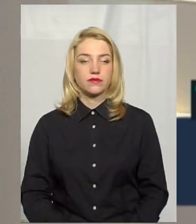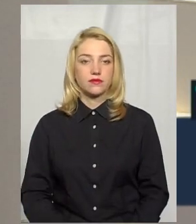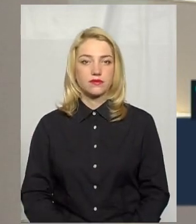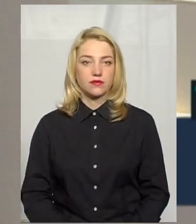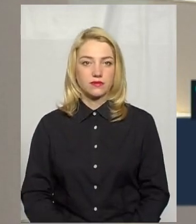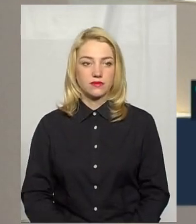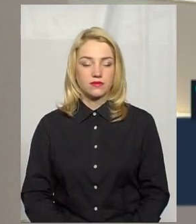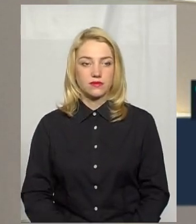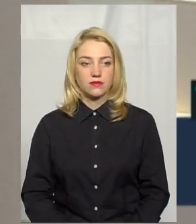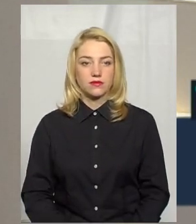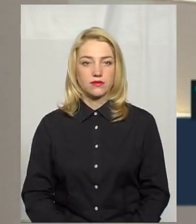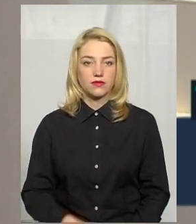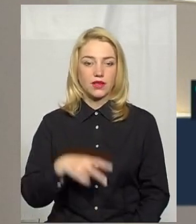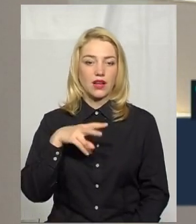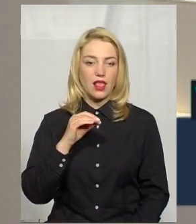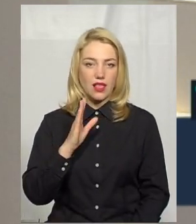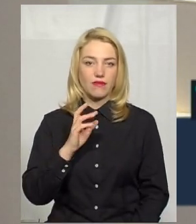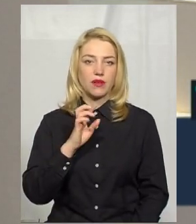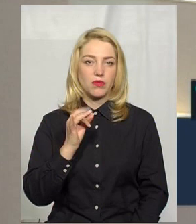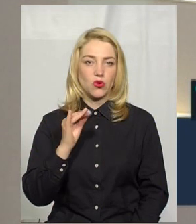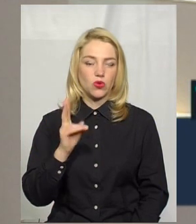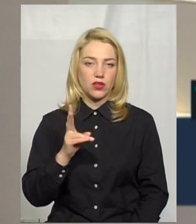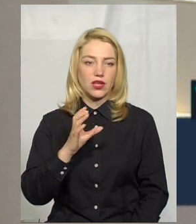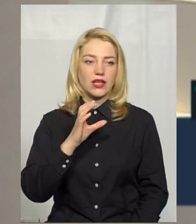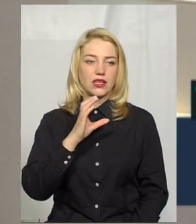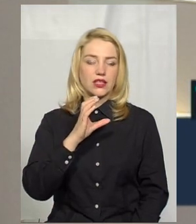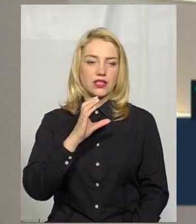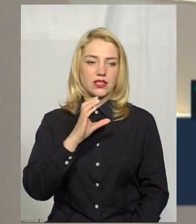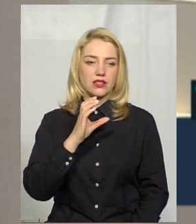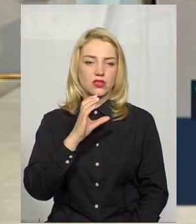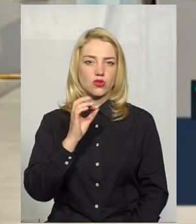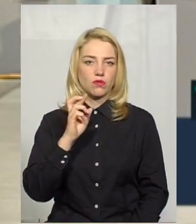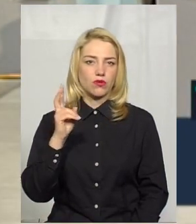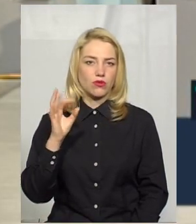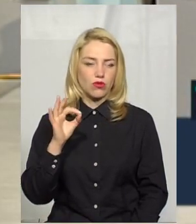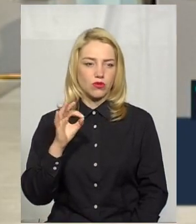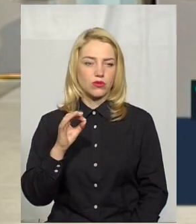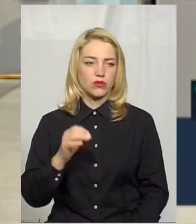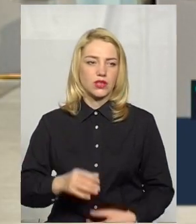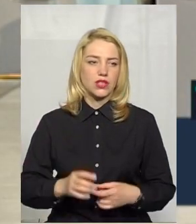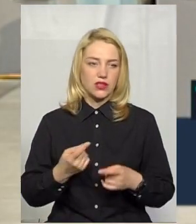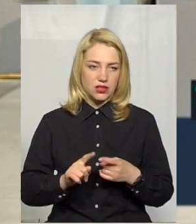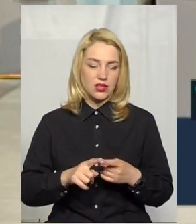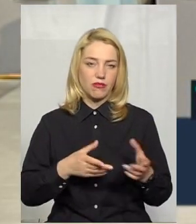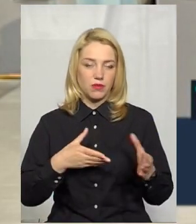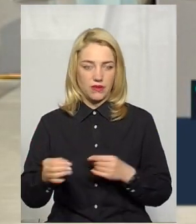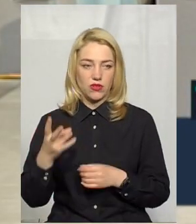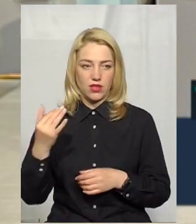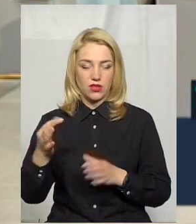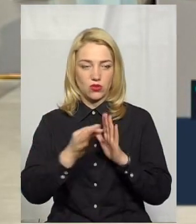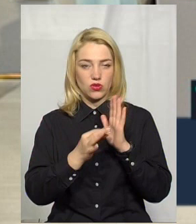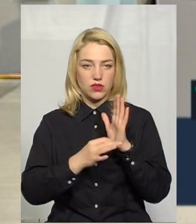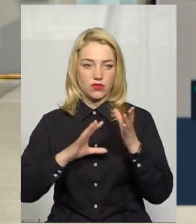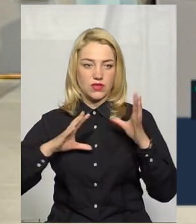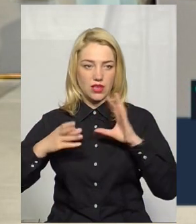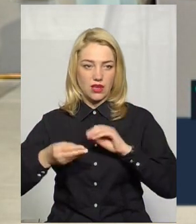Так, це Лев Бірюк, Олександр Седорук і Наталія Супко От найбільше половини комісій їх не було Ну і це вплинуло на їхню оцінку?